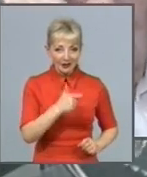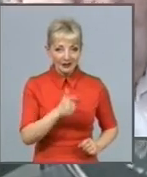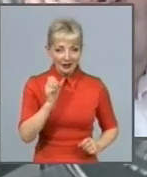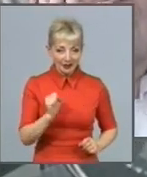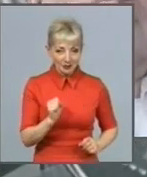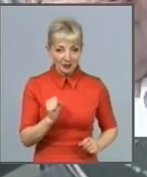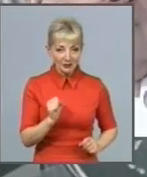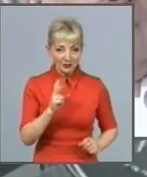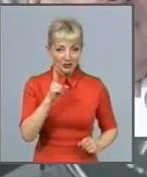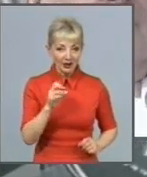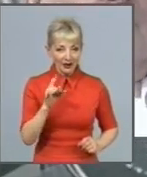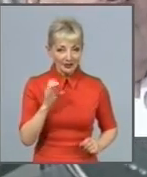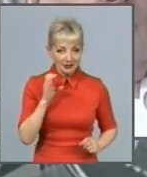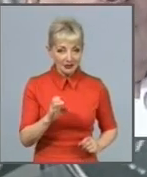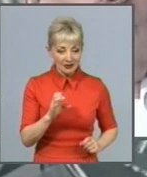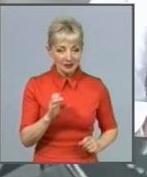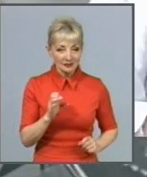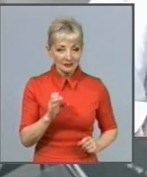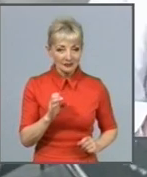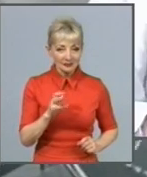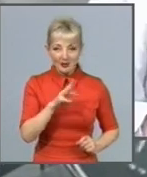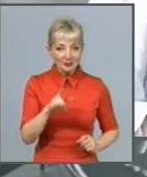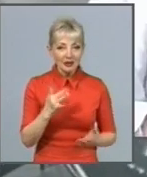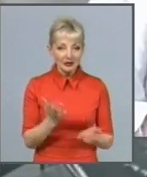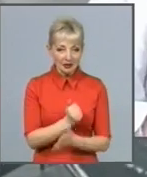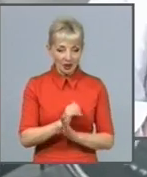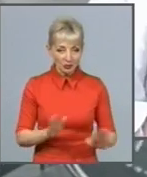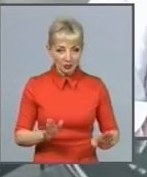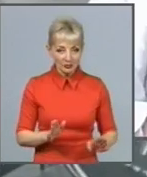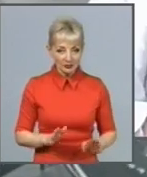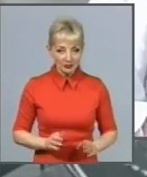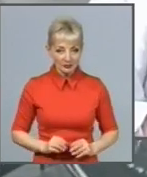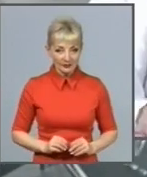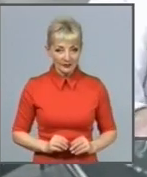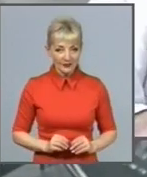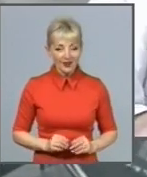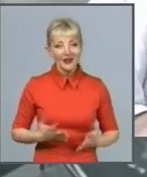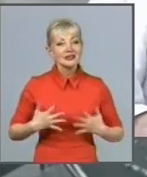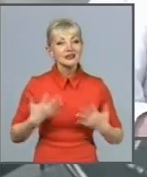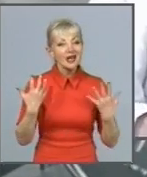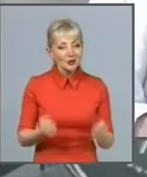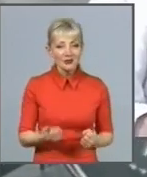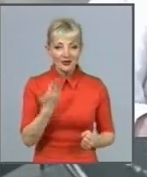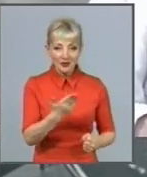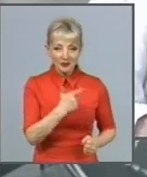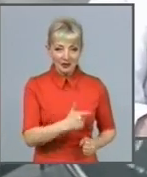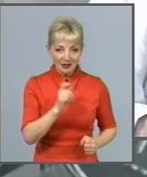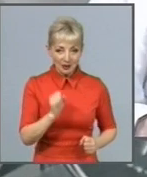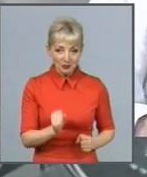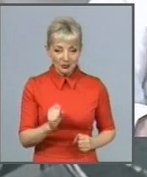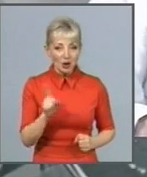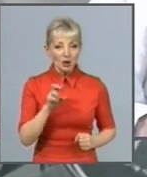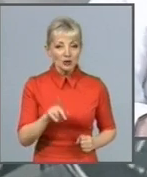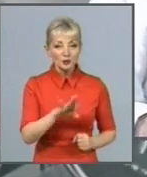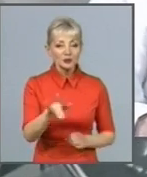...он ми не знайдем. Здоров'я вам, Геннадий Адольфович, здоров'я. І щоб ви довго-довго